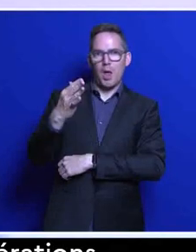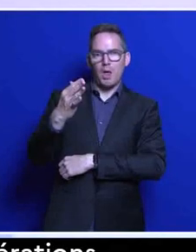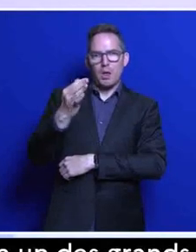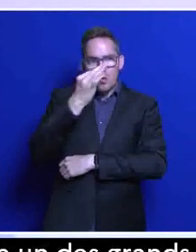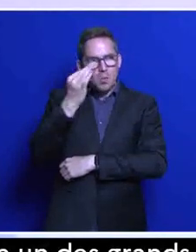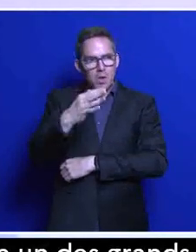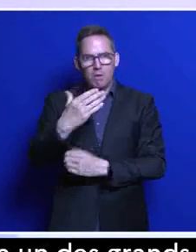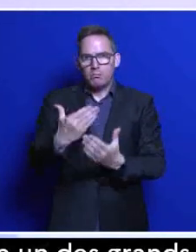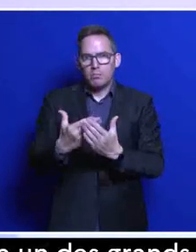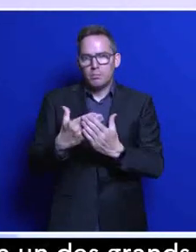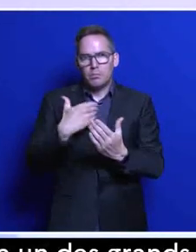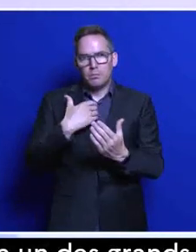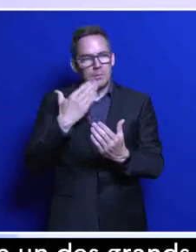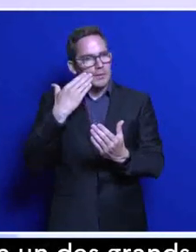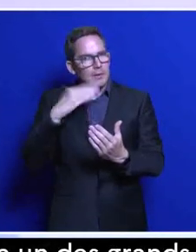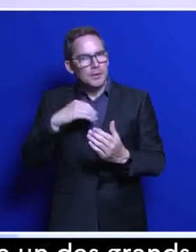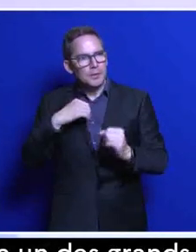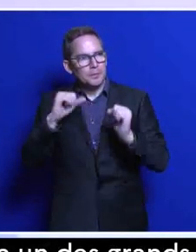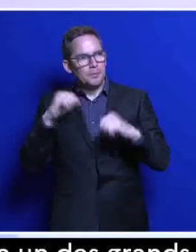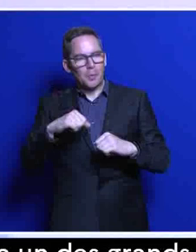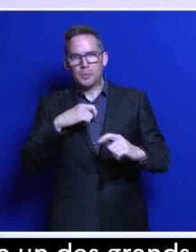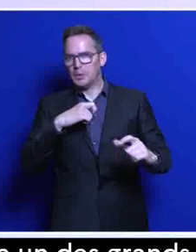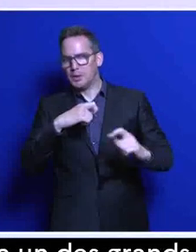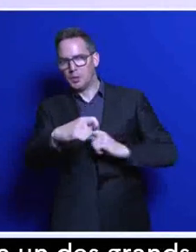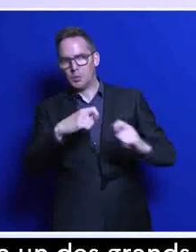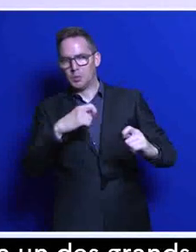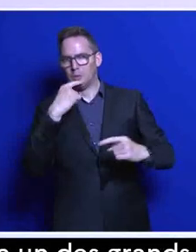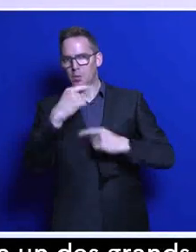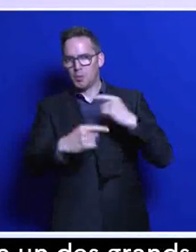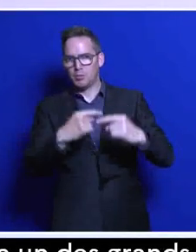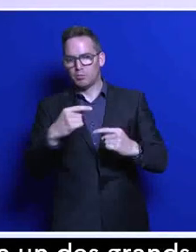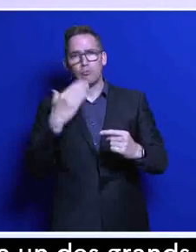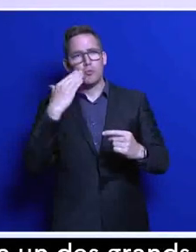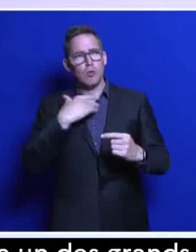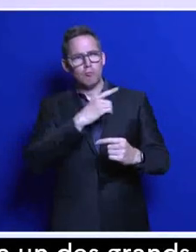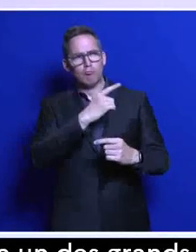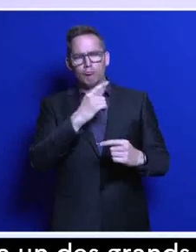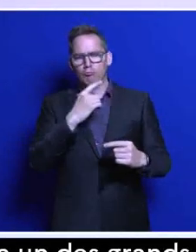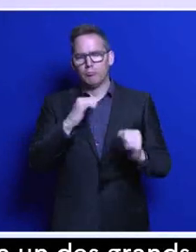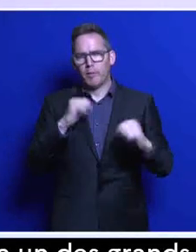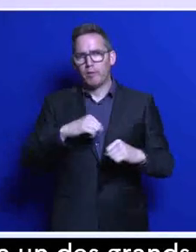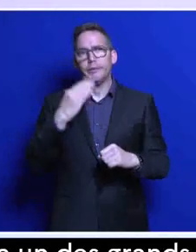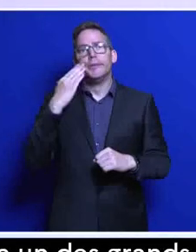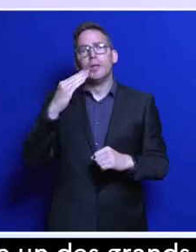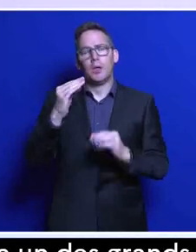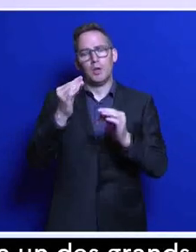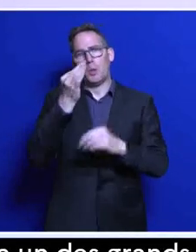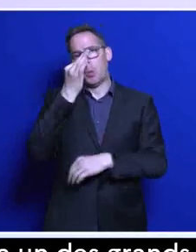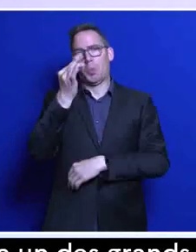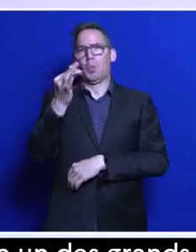sur lequel nous savons que nous avons des discussions et nous sommes convaincus les uns comme les autres que le nucléaire